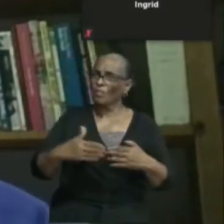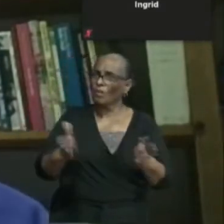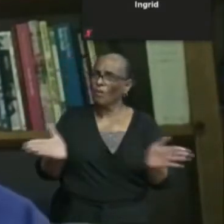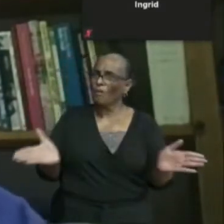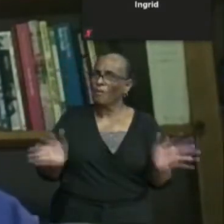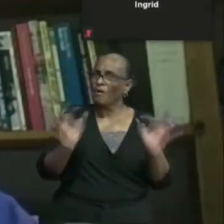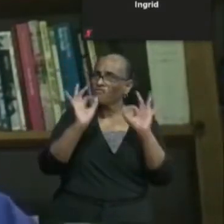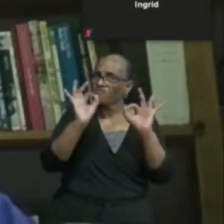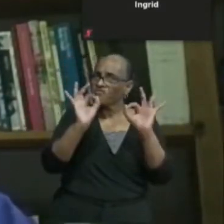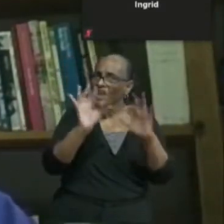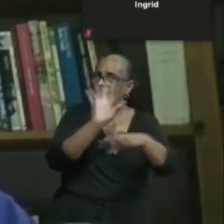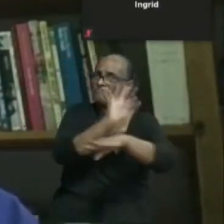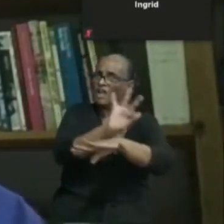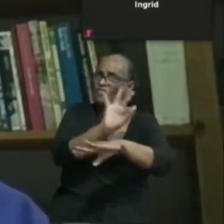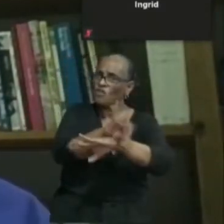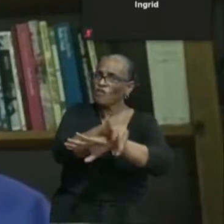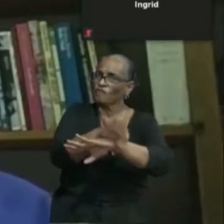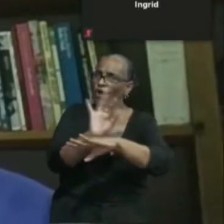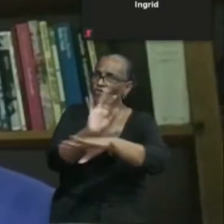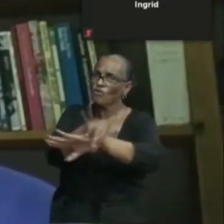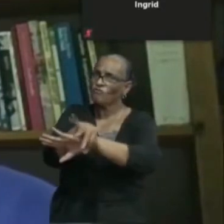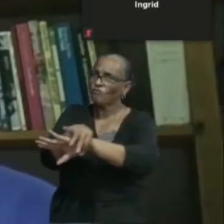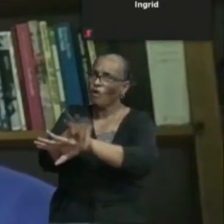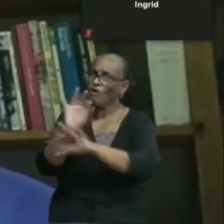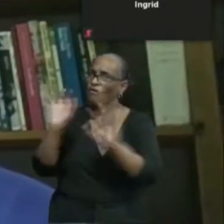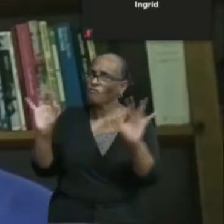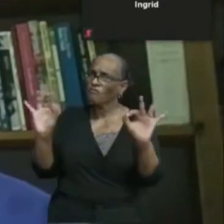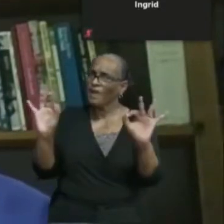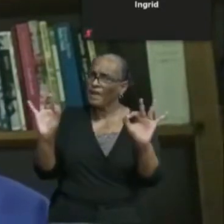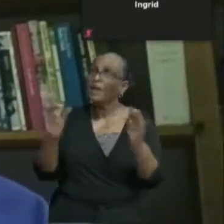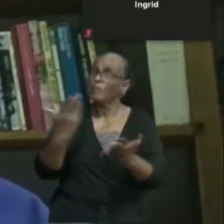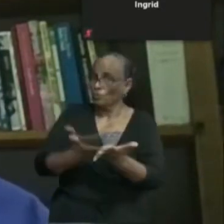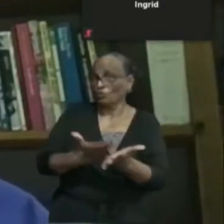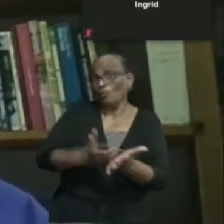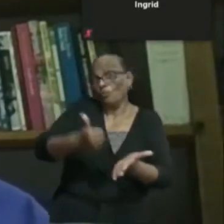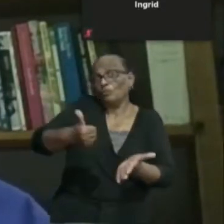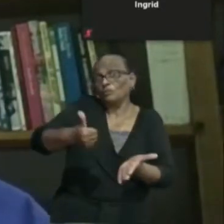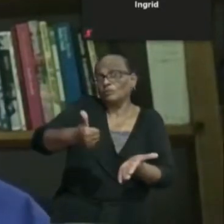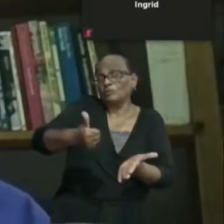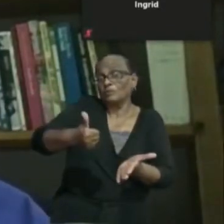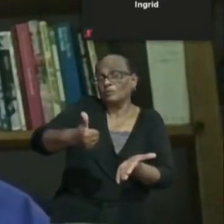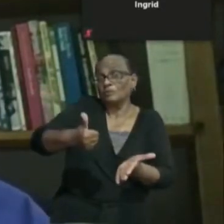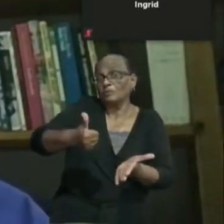leerkrachten. Want dat moet natuurlijk ook gegarandeerd zijn.